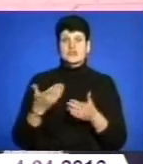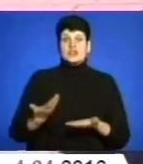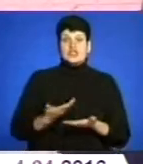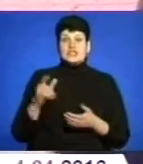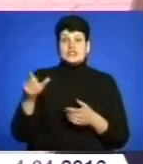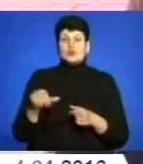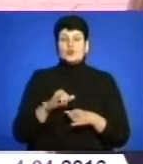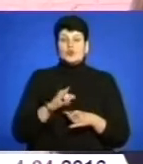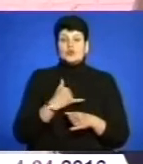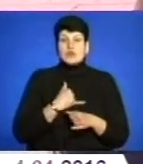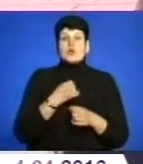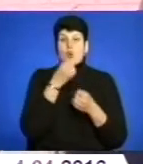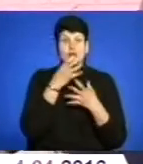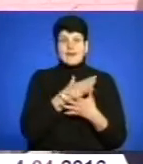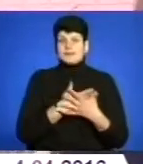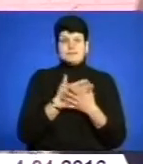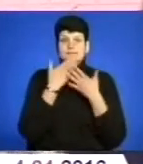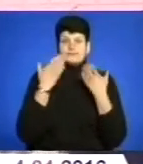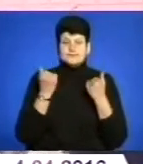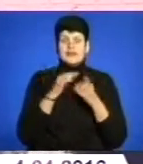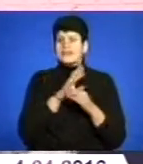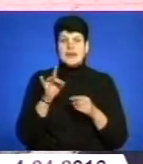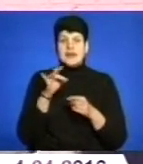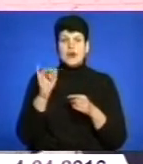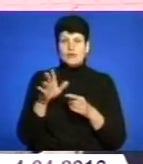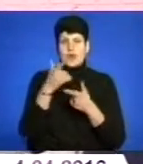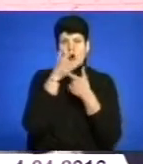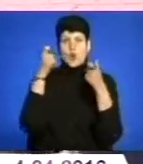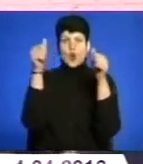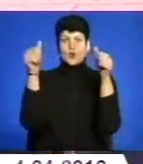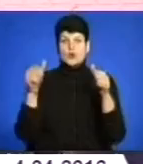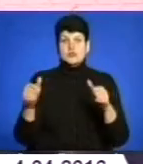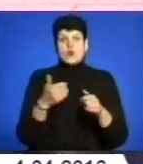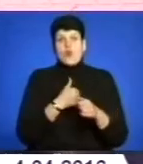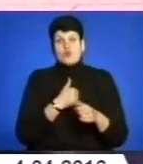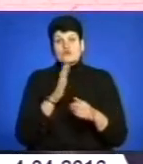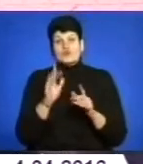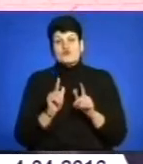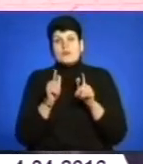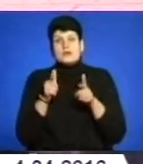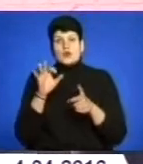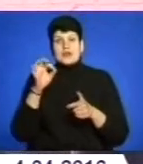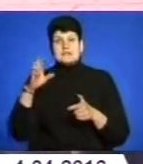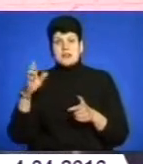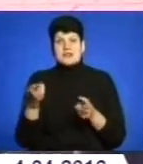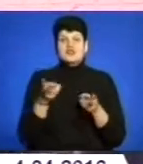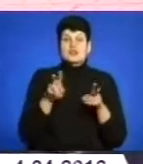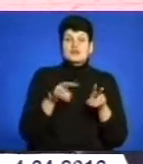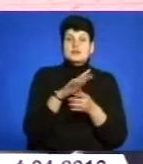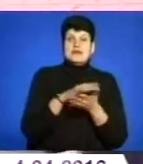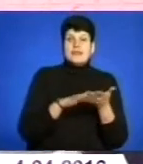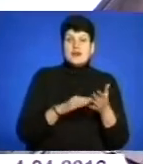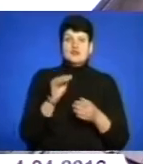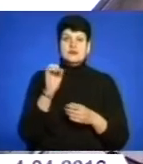дуже хороші, але не активні. Не реагують на оголошення щодо того, чи хочуть вони вступати в ОСББ, чи залишаються далі